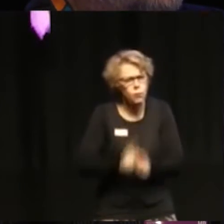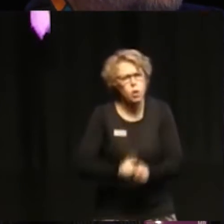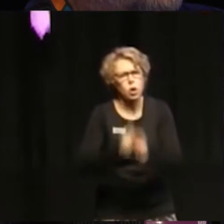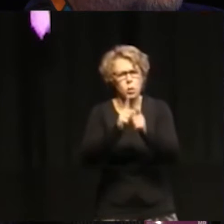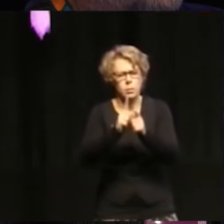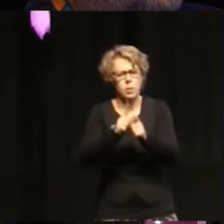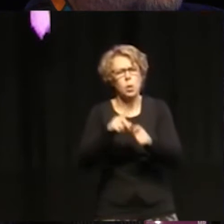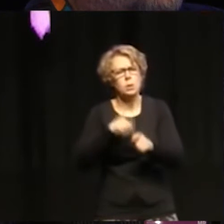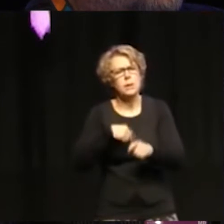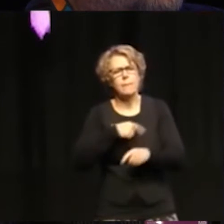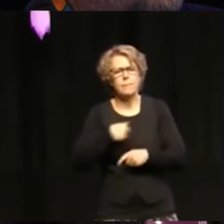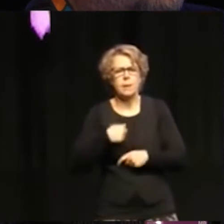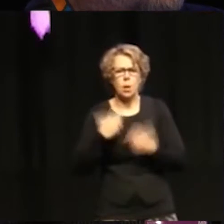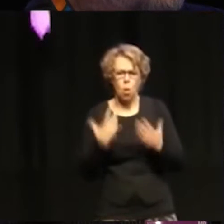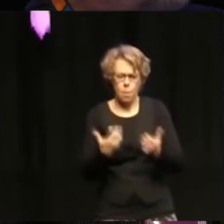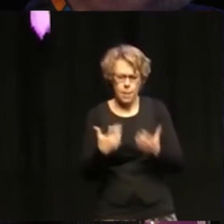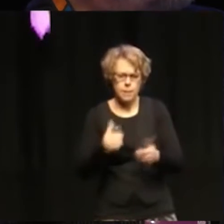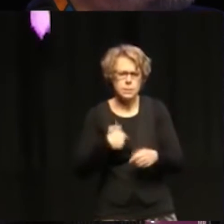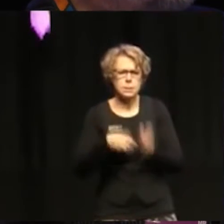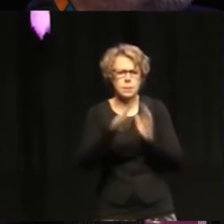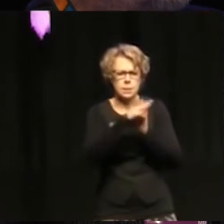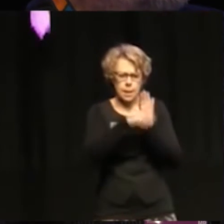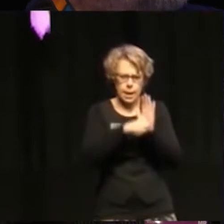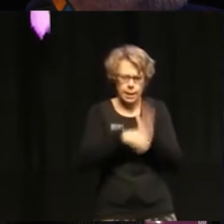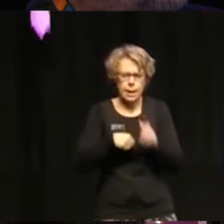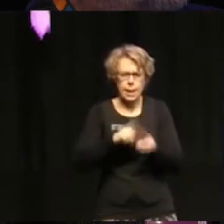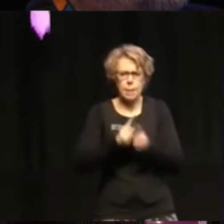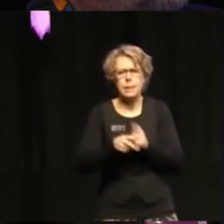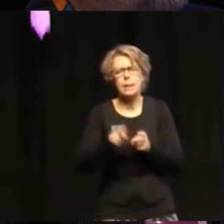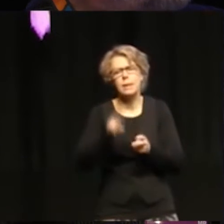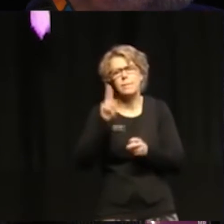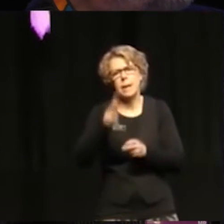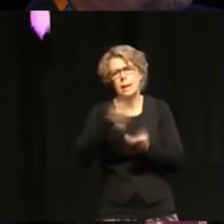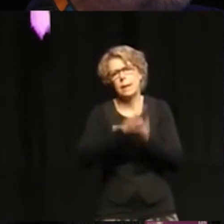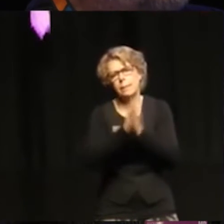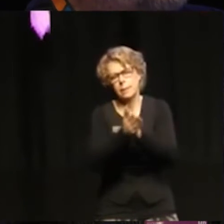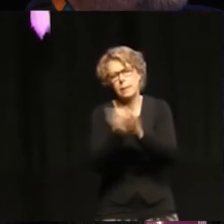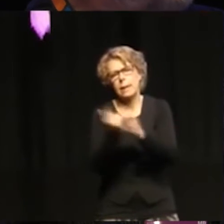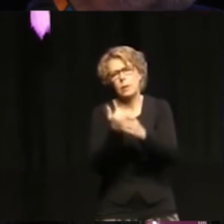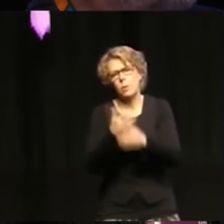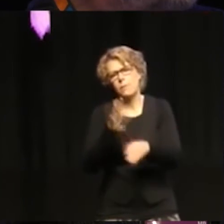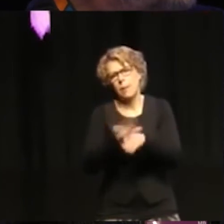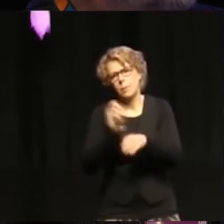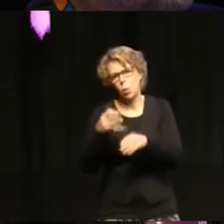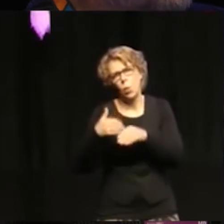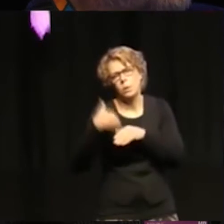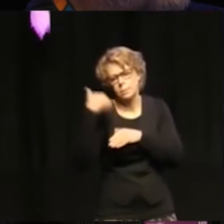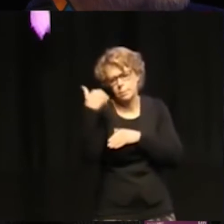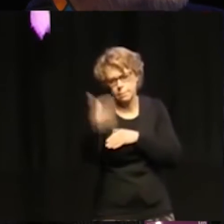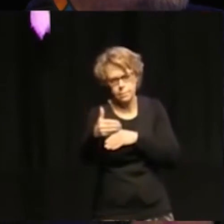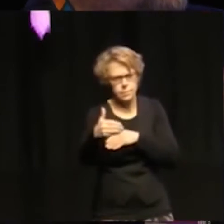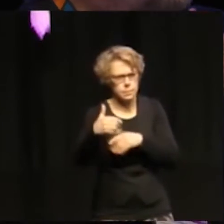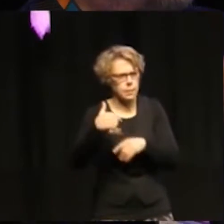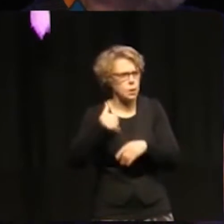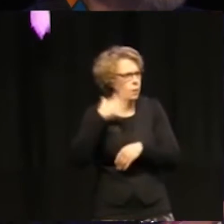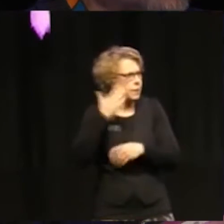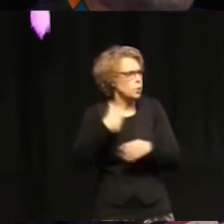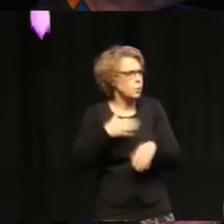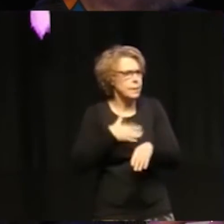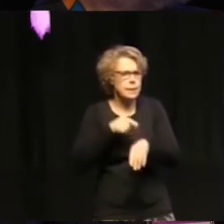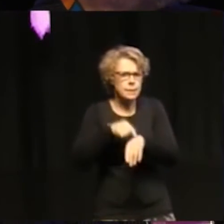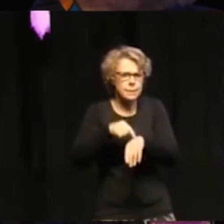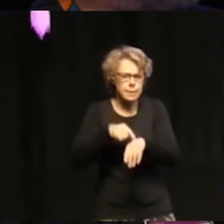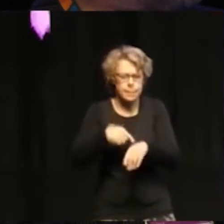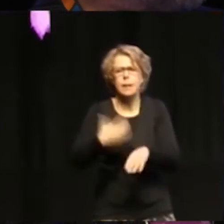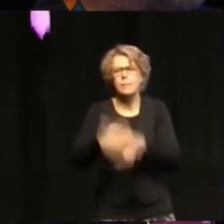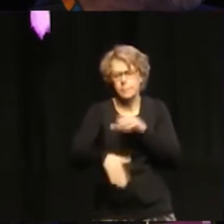hopefully, make this agenda reality within the next 15 years. I don't know if my time is up, Leonard.